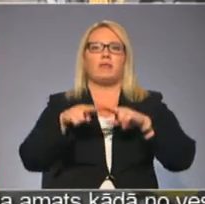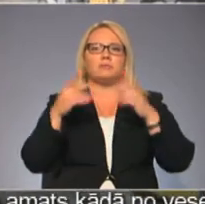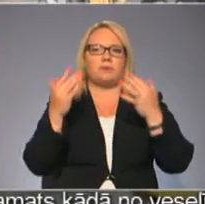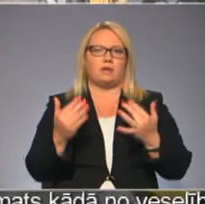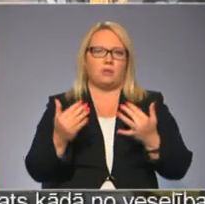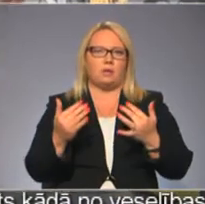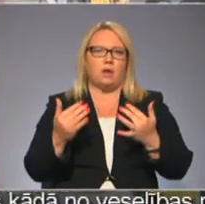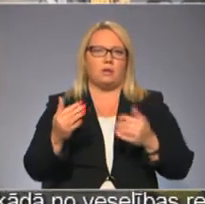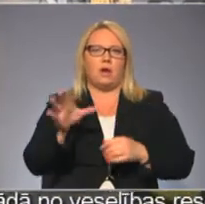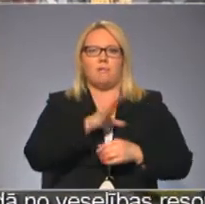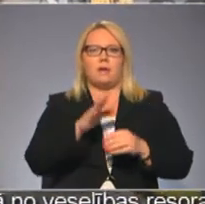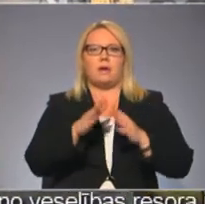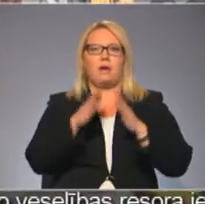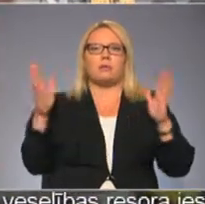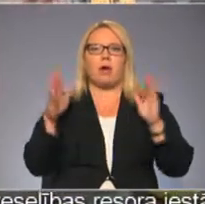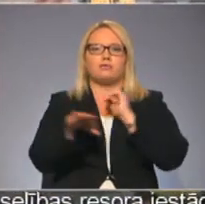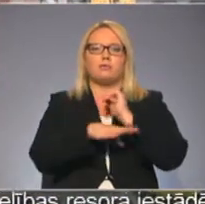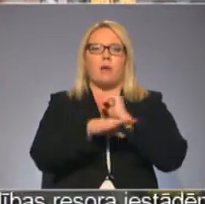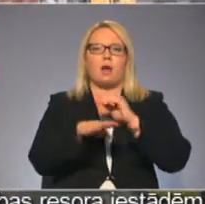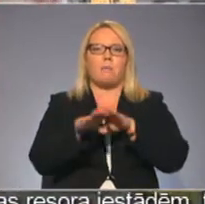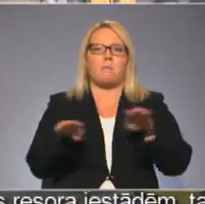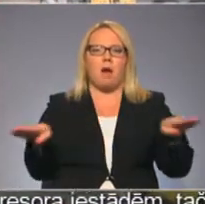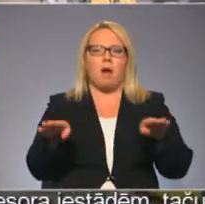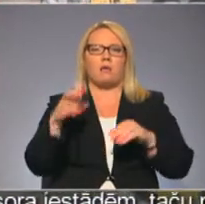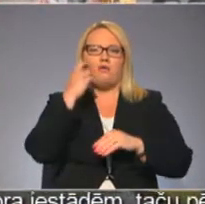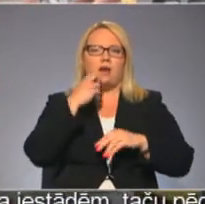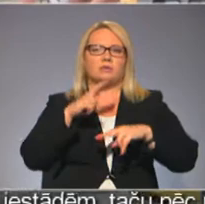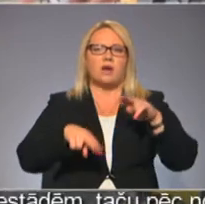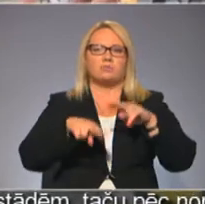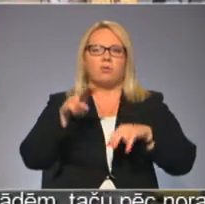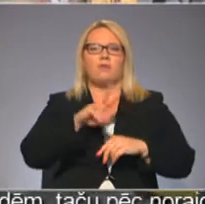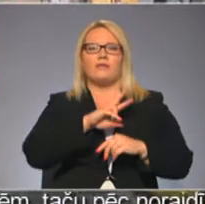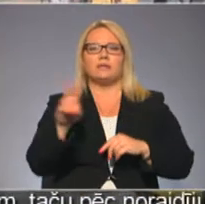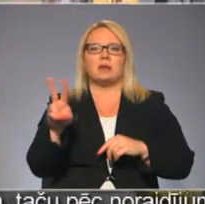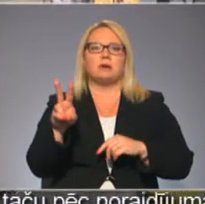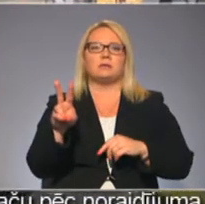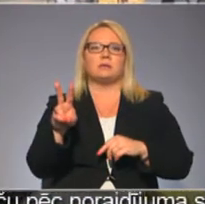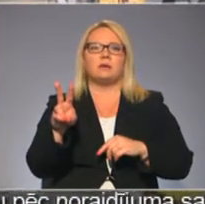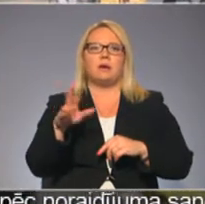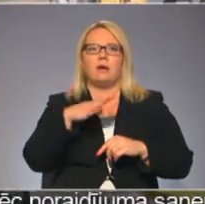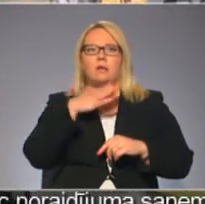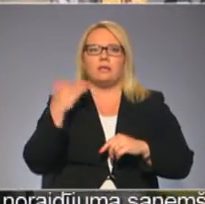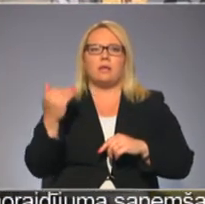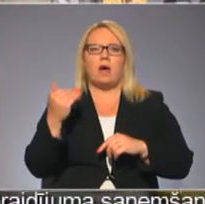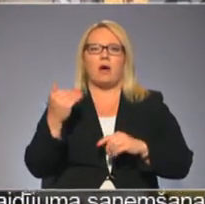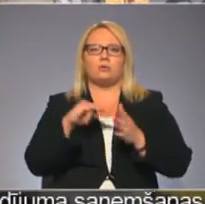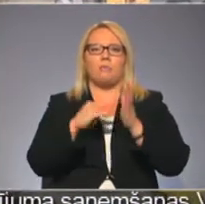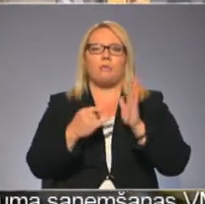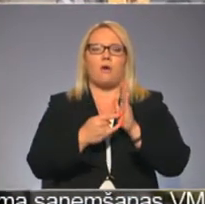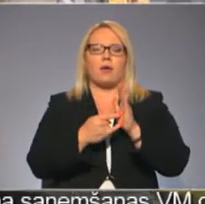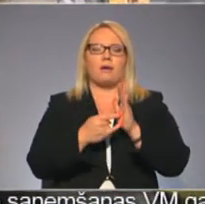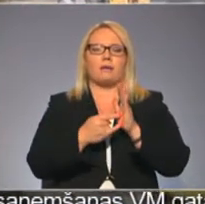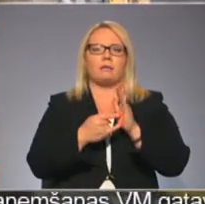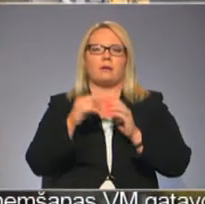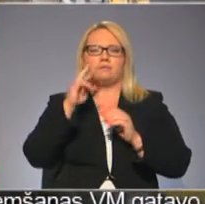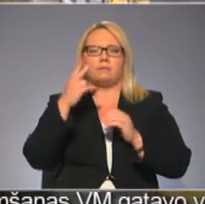bija daudz koka, pāļu un visus vecās būves, kas bija arī daudz atkāpes no projektu. Mums daudz